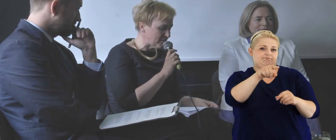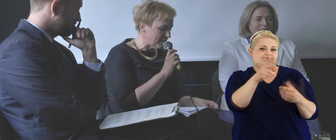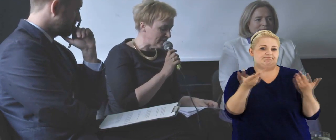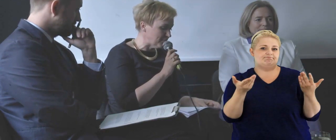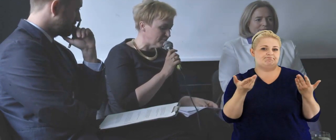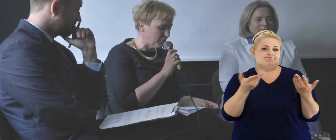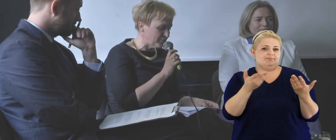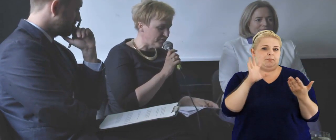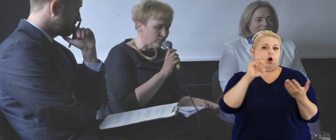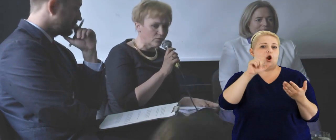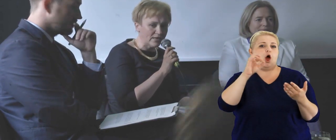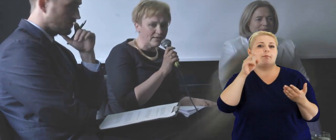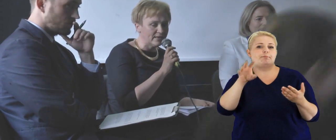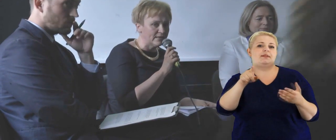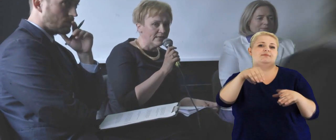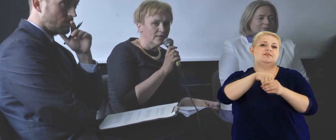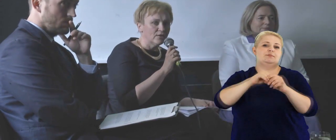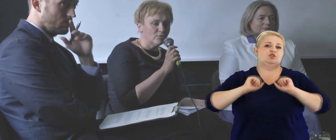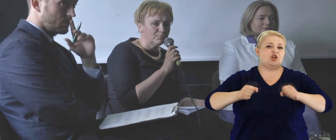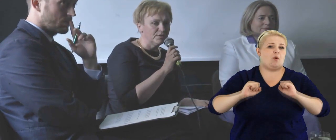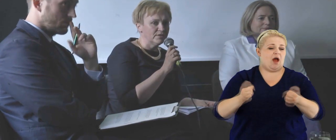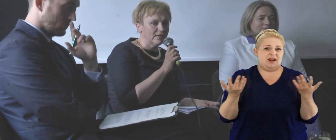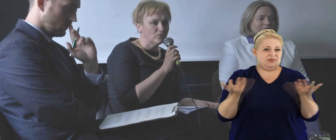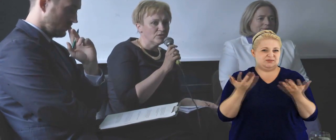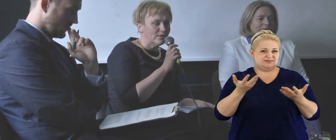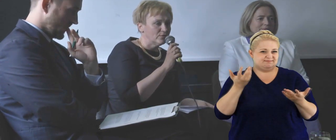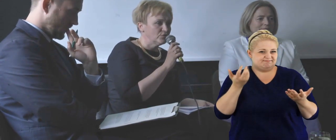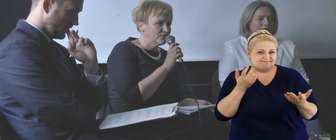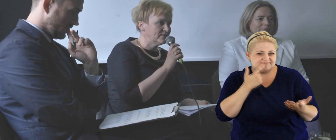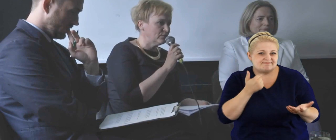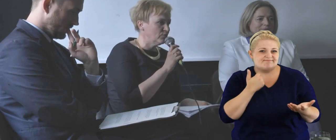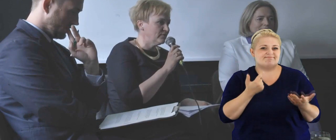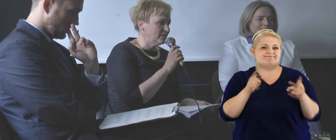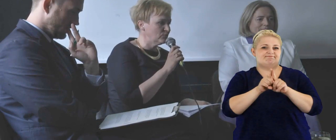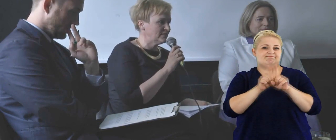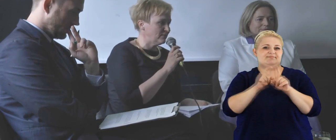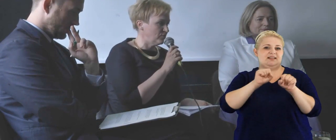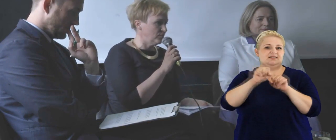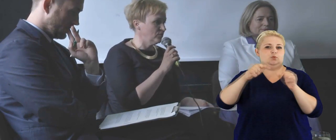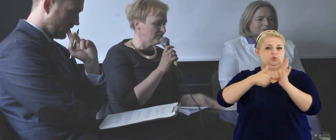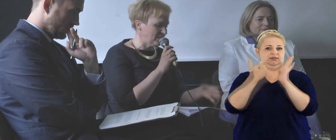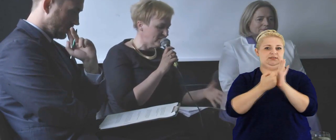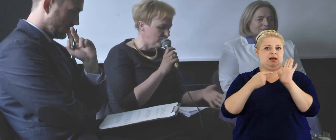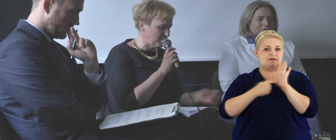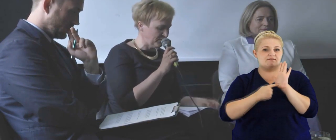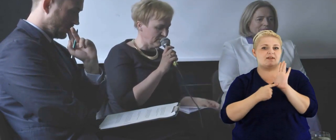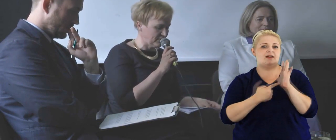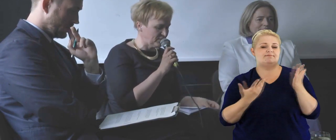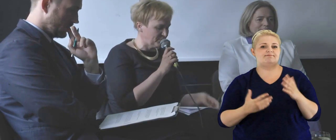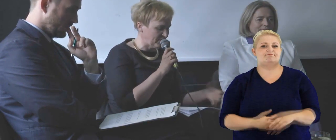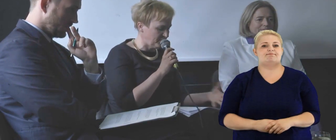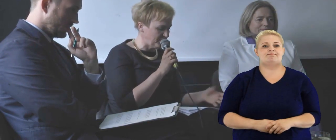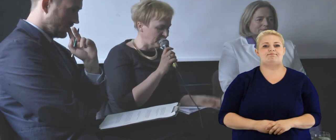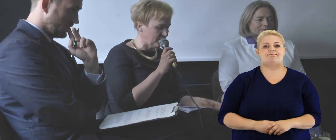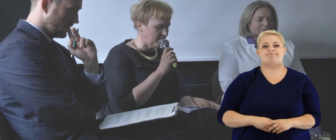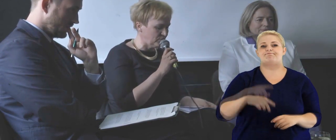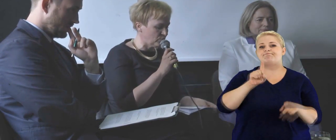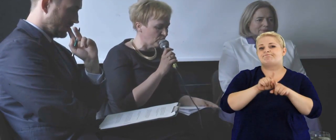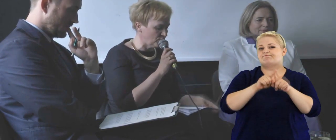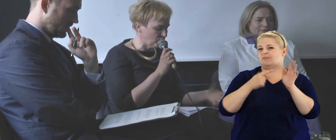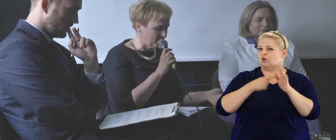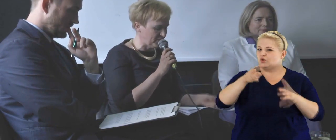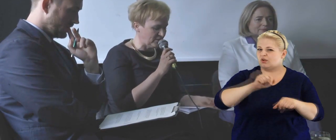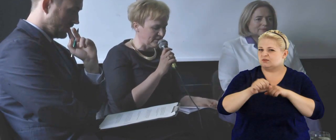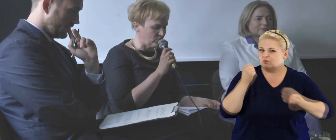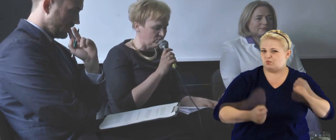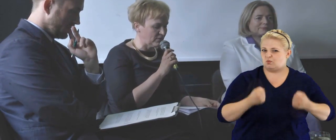jest też ewenementem, bo w niewielu krajach lobbying jako działalność jest regulowany ustawowo, z racji właśnie też specyfiki i